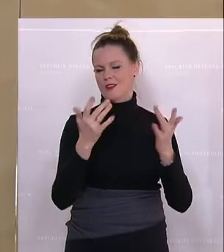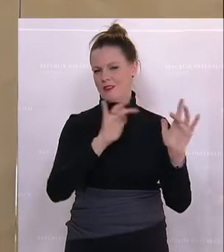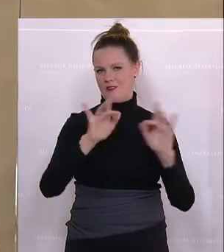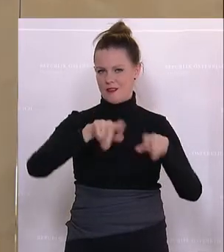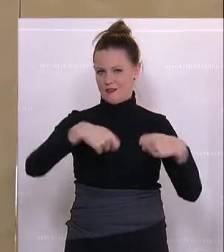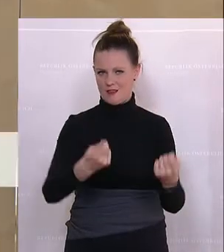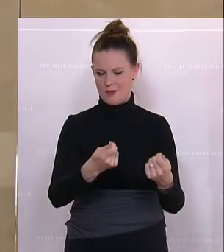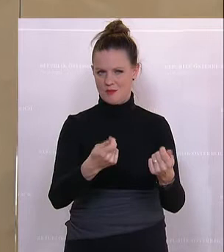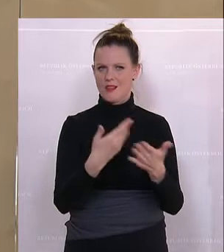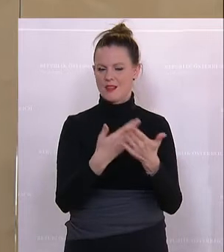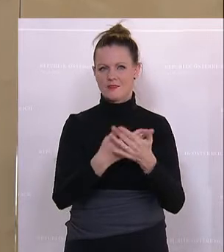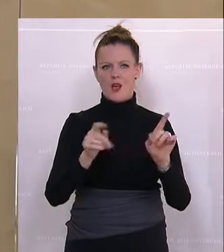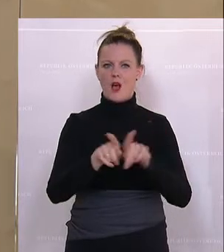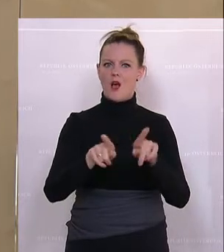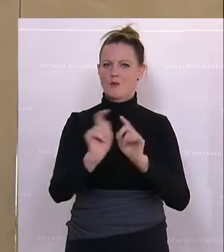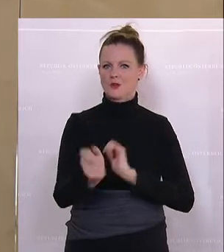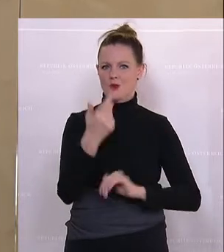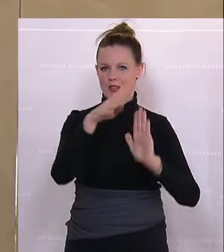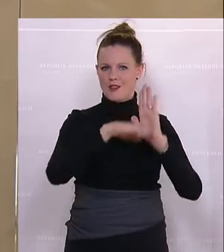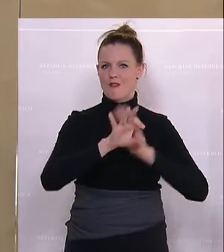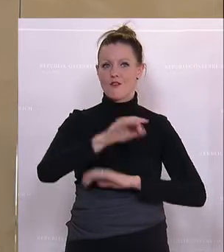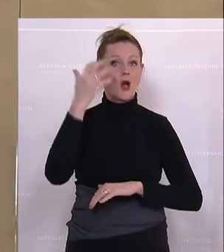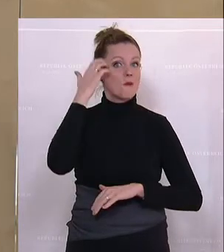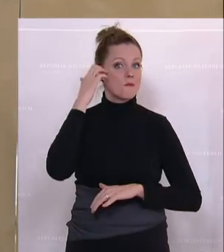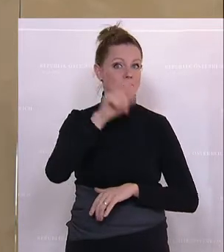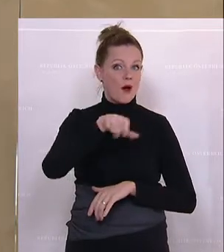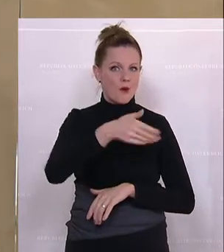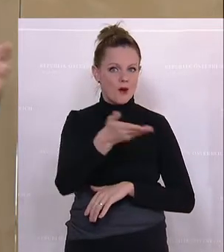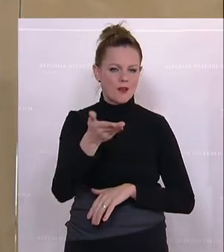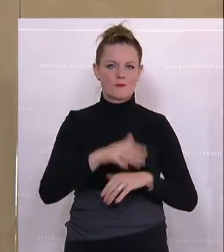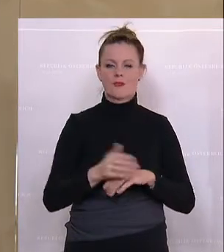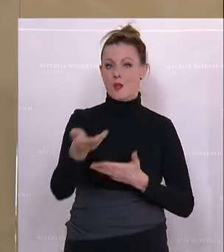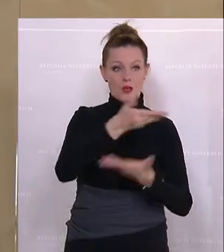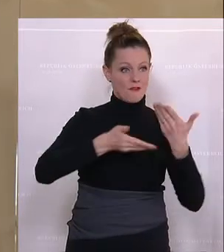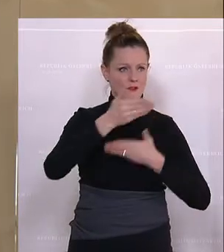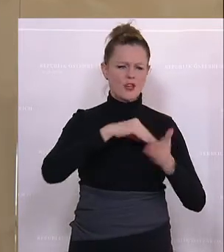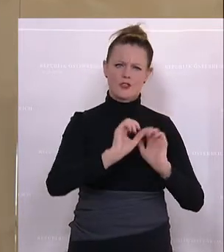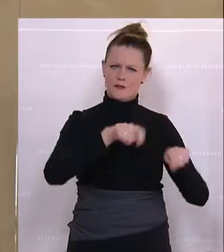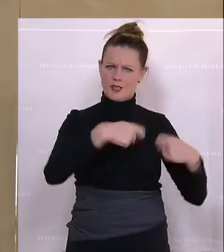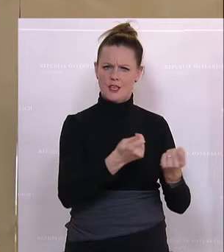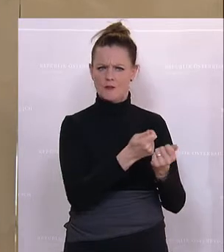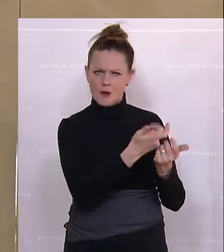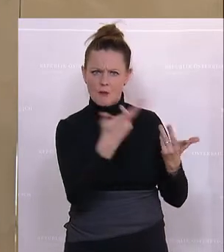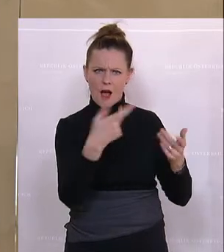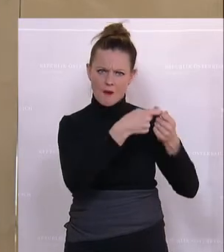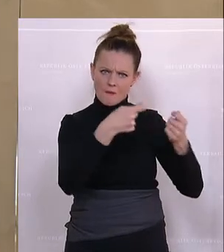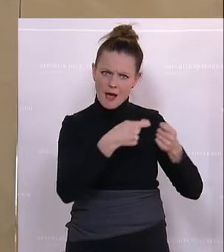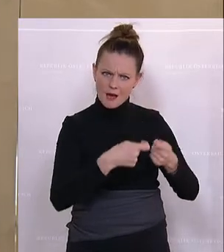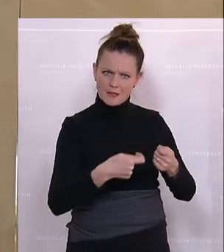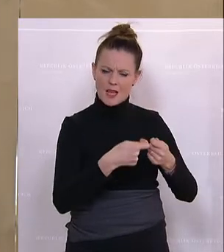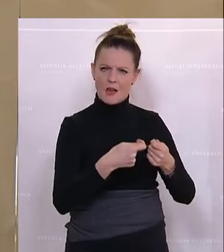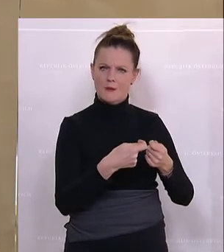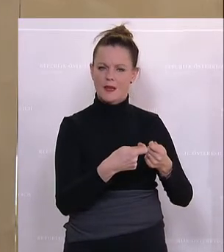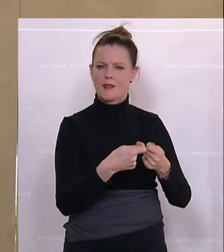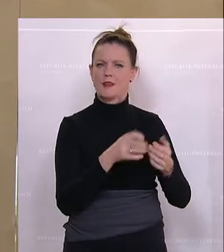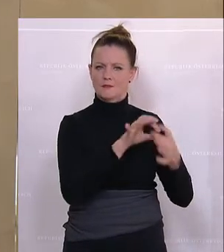auch hier wieder eine besondere Regelung für die Bäuerinnen und für die Bauern. Für die Wirtschaft gibt es natürlich mehrere Maßnahmen, die angesprochen